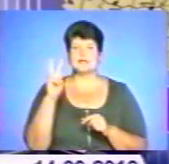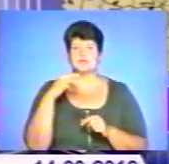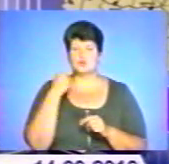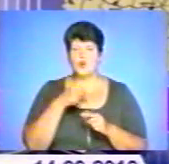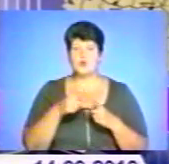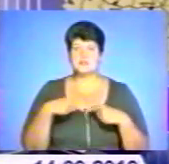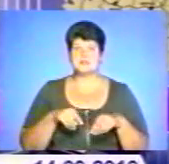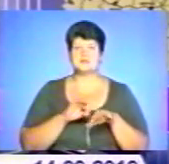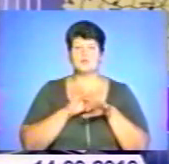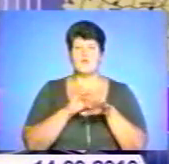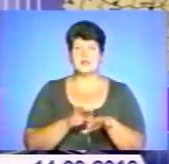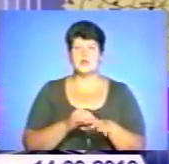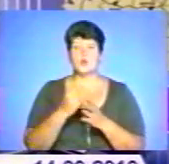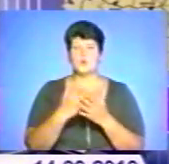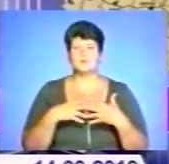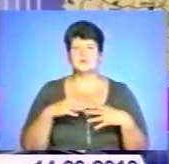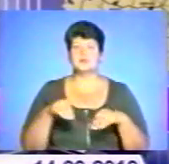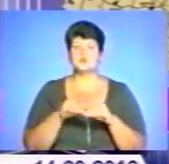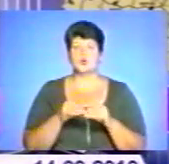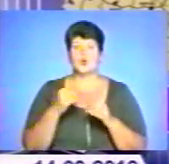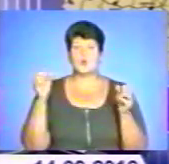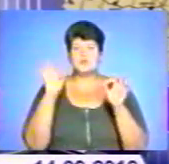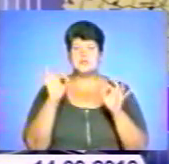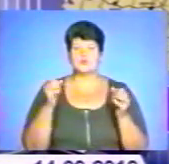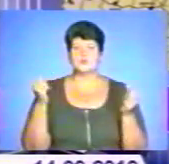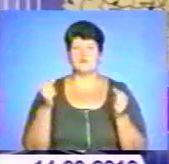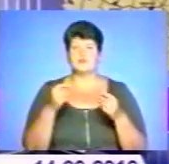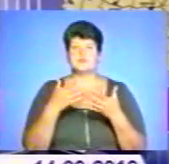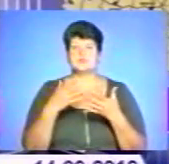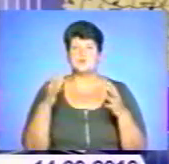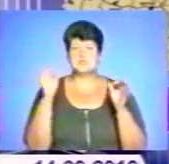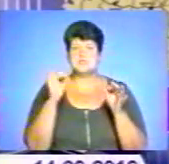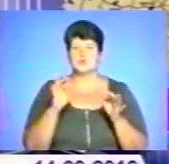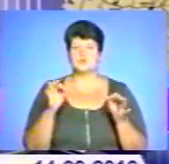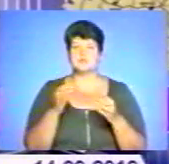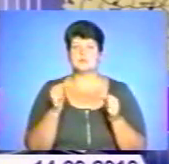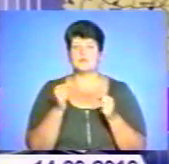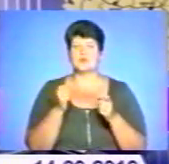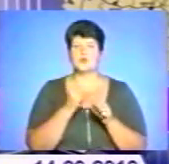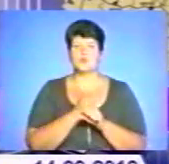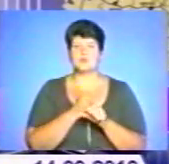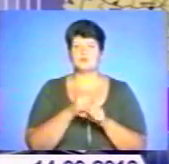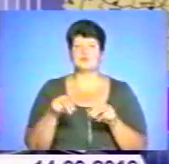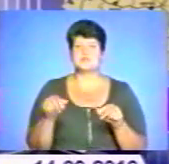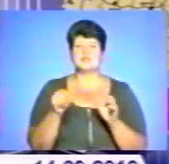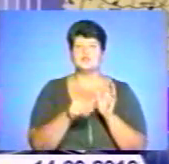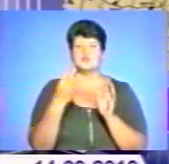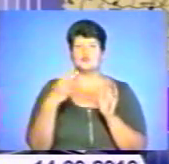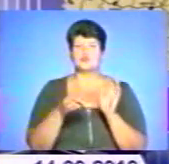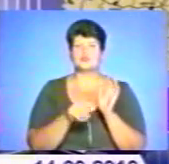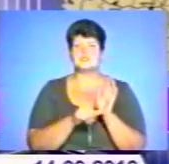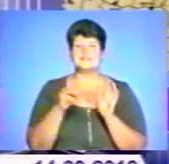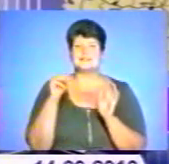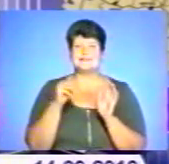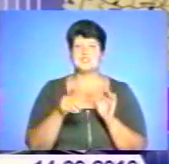проведення комплексу осінньопольових робіт. Сільського господарства області вже посіяли майже 46 тисяч гектарів озимих